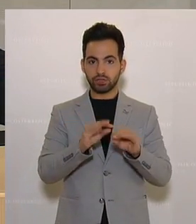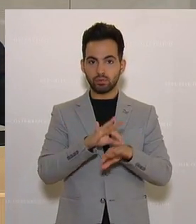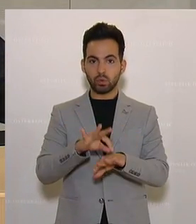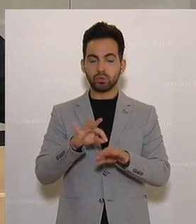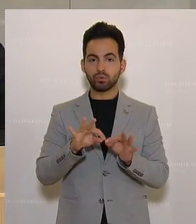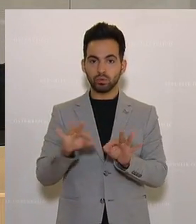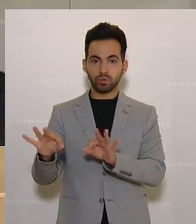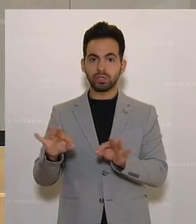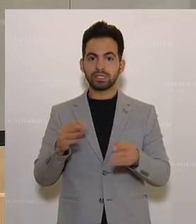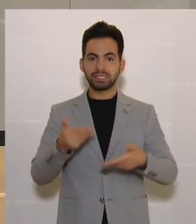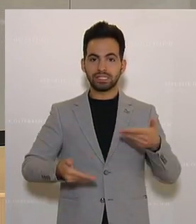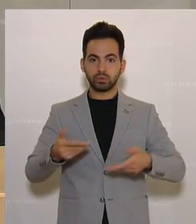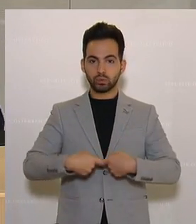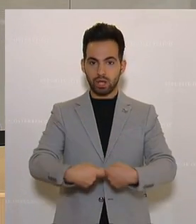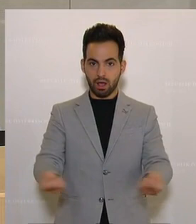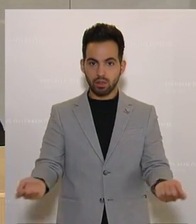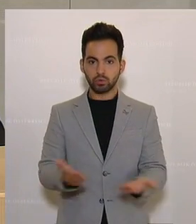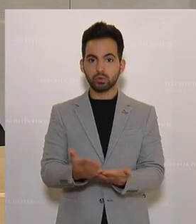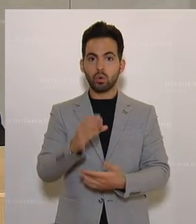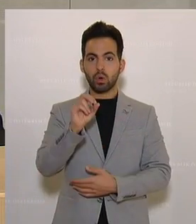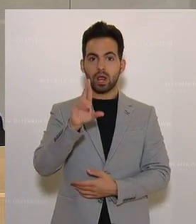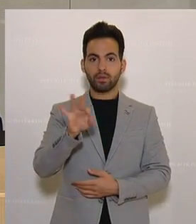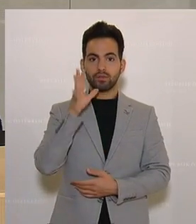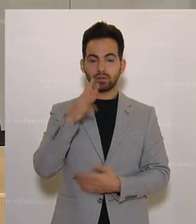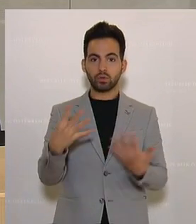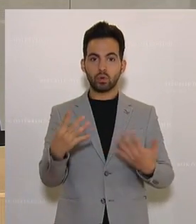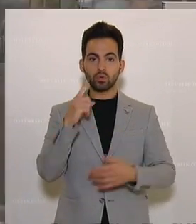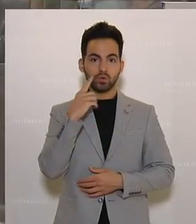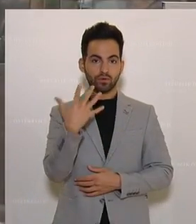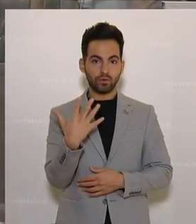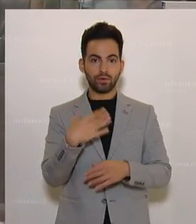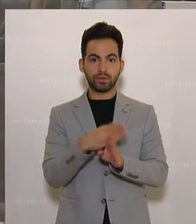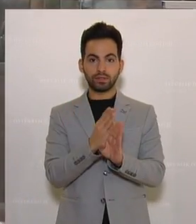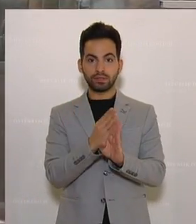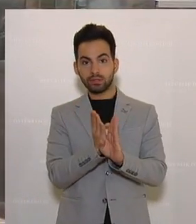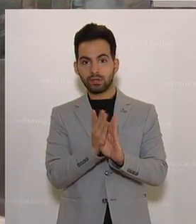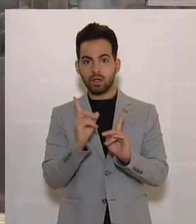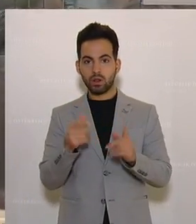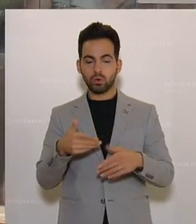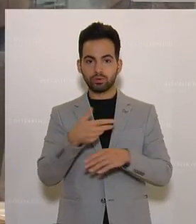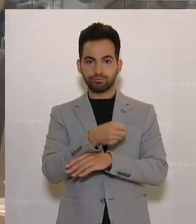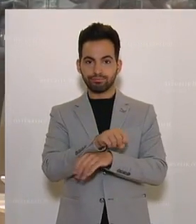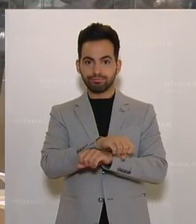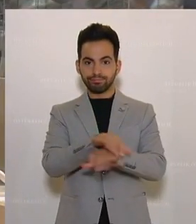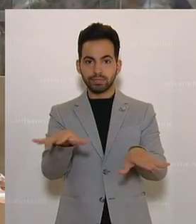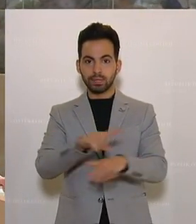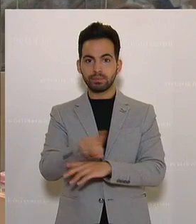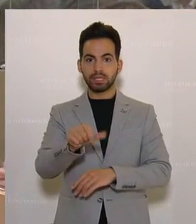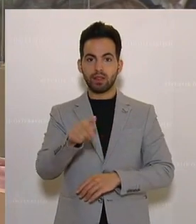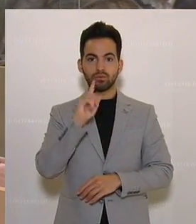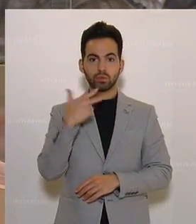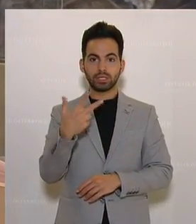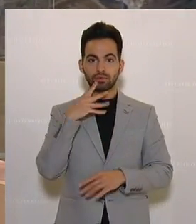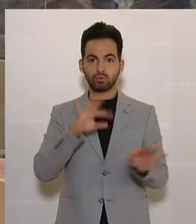dem Sitzungssaal verteilte Mitteilung. Wenn das Bundesfinanzrahmengesetz heute, wie wir erwarten, beschlossen wird, wird es sofort